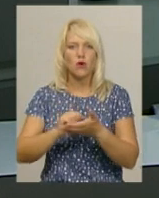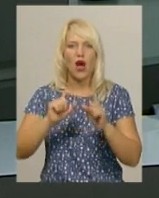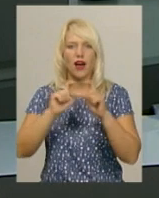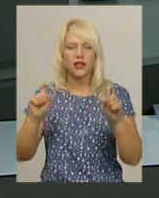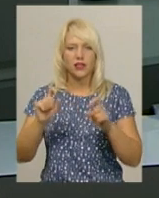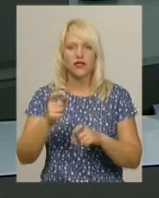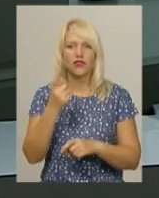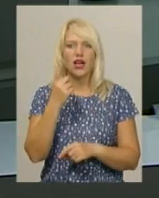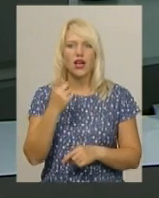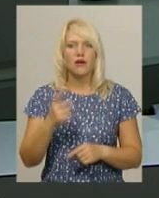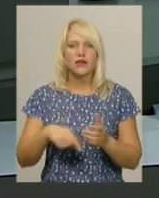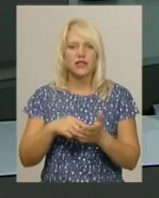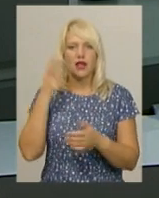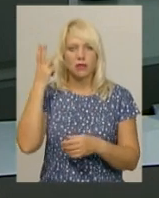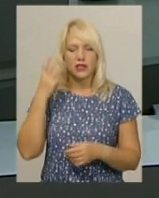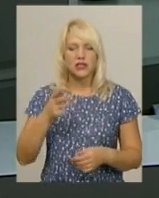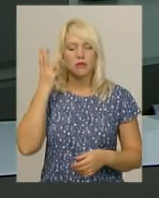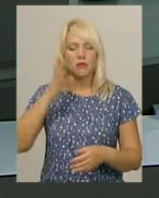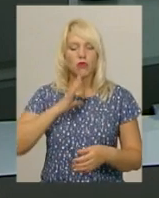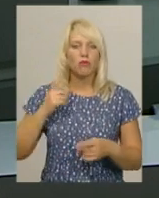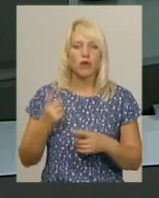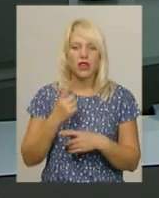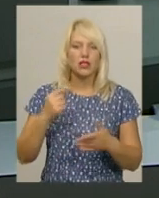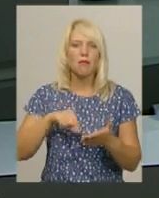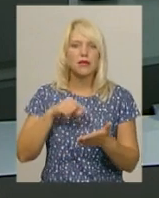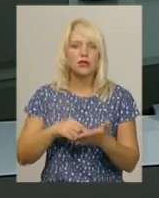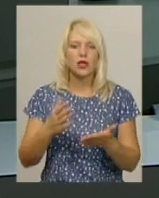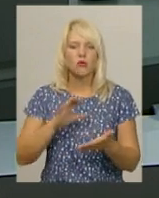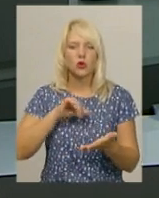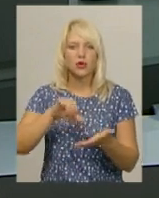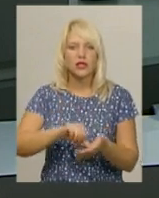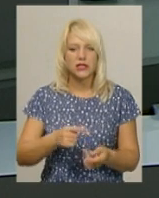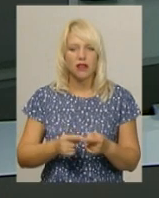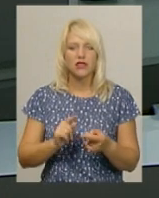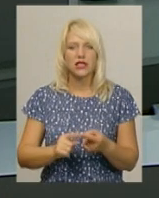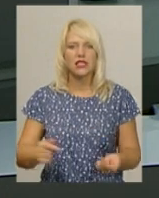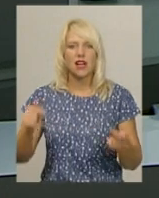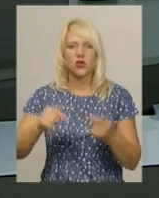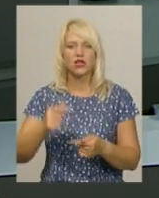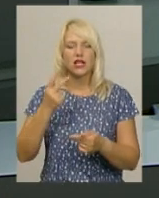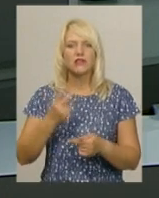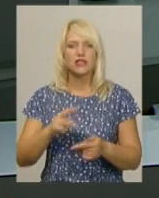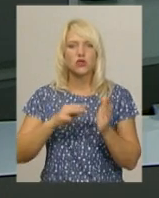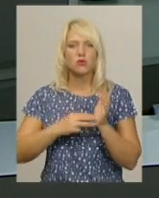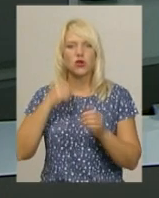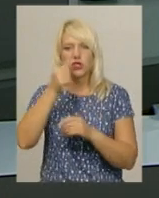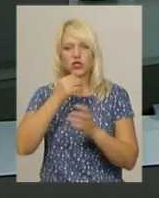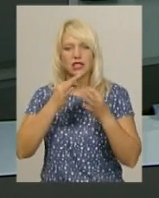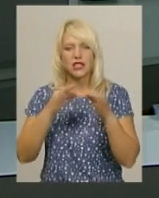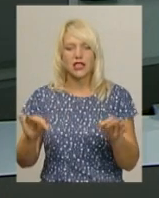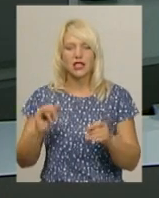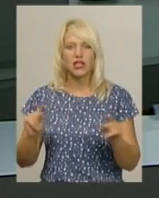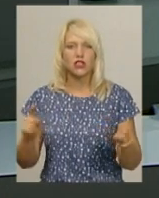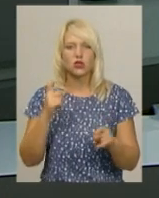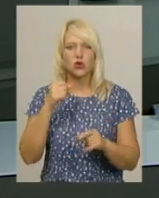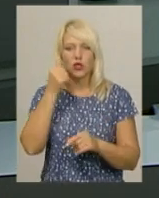Хмельницький став першим містом, де була представлена ця експозиція з нагоди 27-ї річниці Незалежності та 100-річчя відродження української